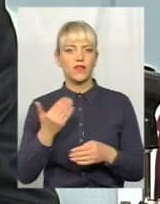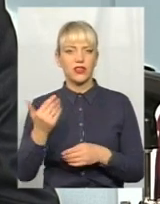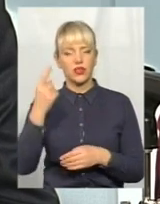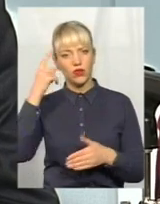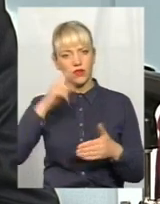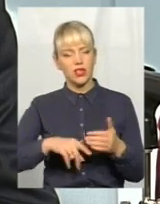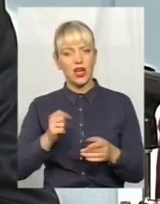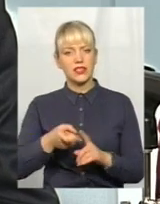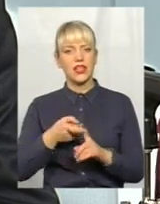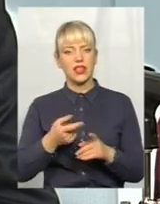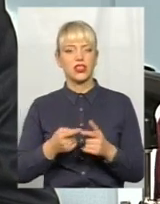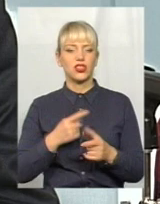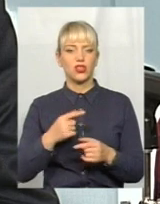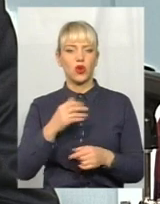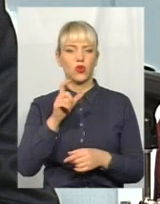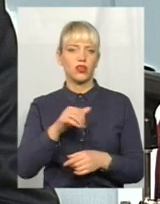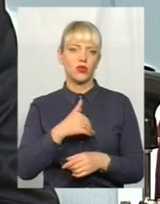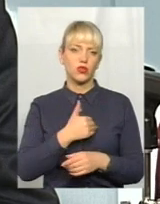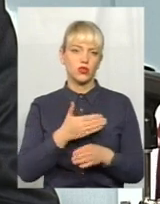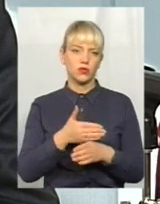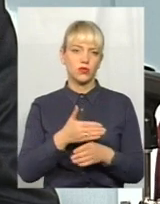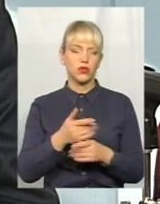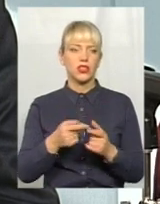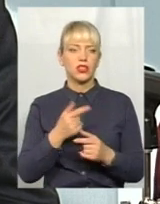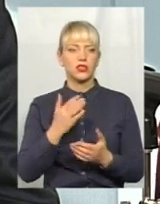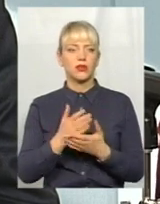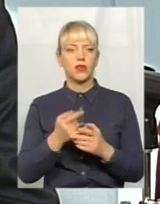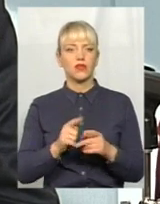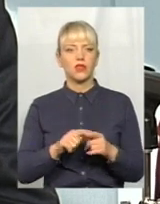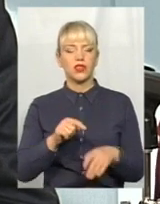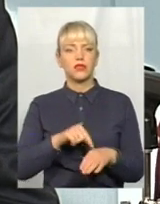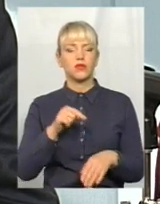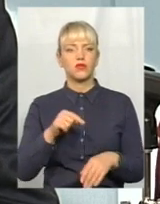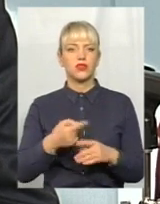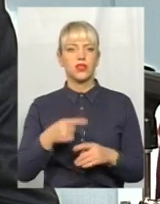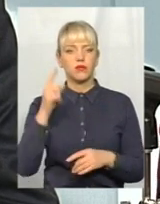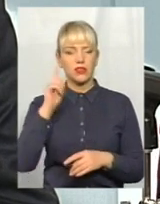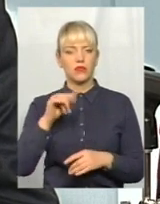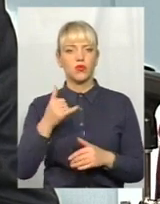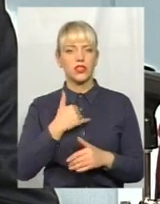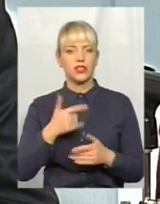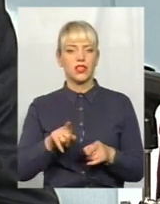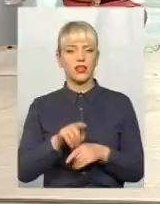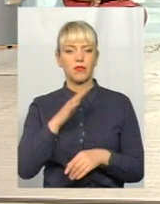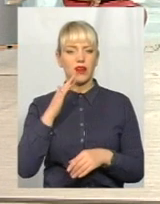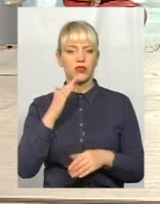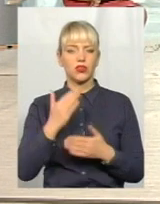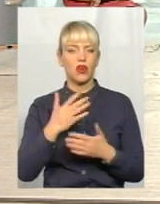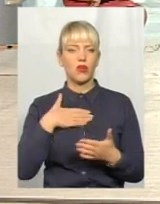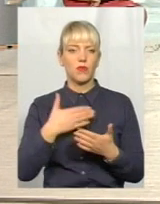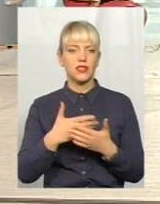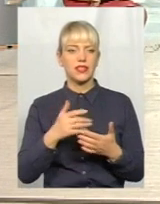Але залежить від того, чи людина хоче допомогти, чи вони мають у те співчуття. А ми знаємо, що в нас таких багато є громадських, релігійних